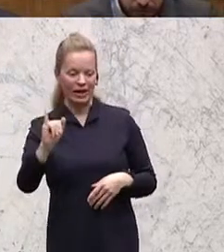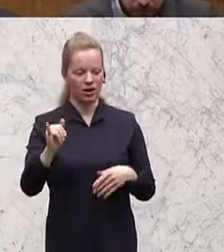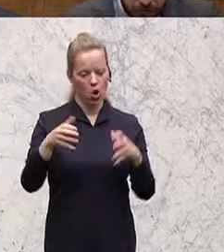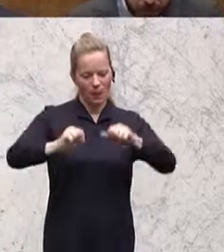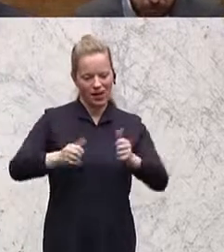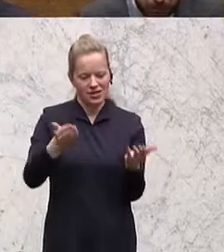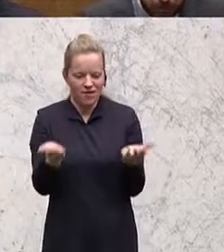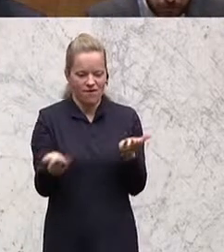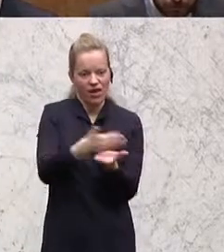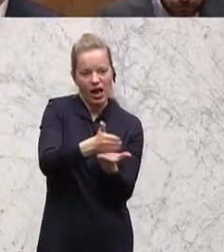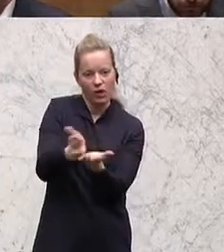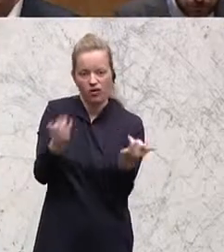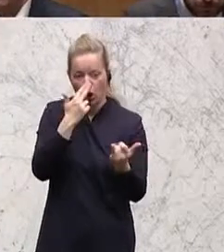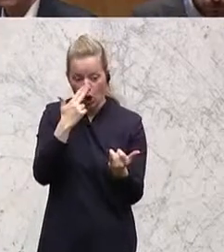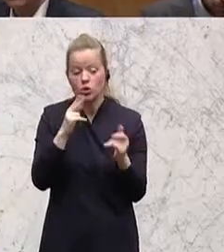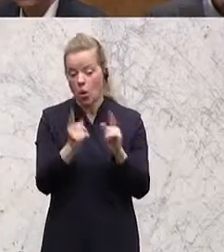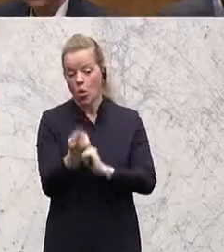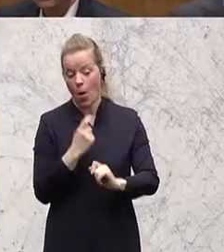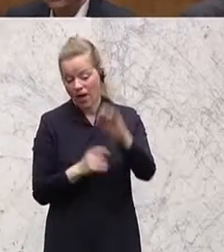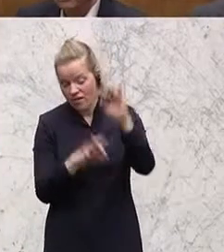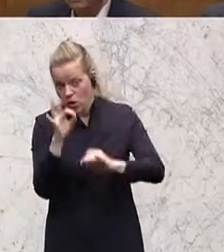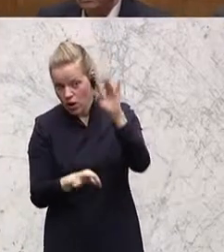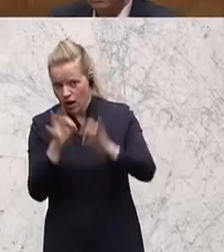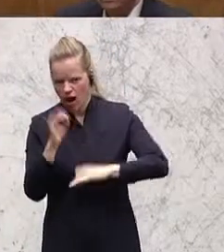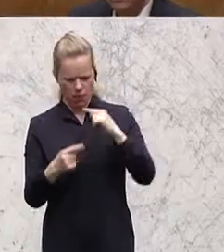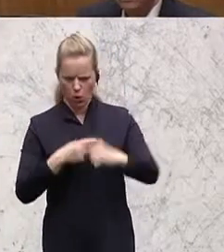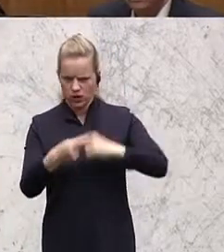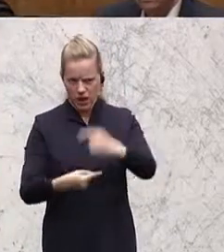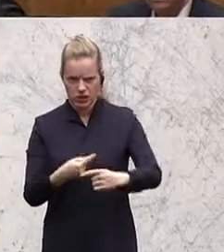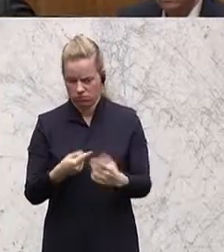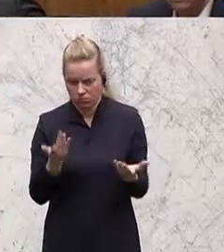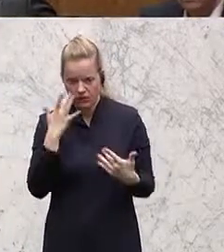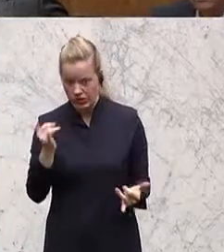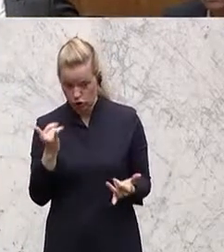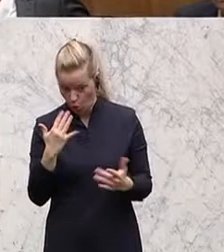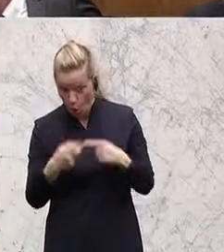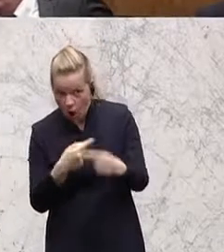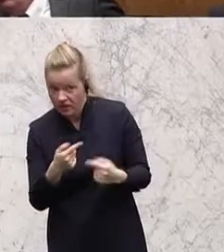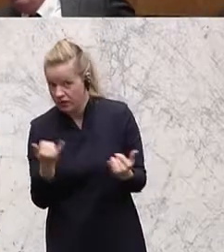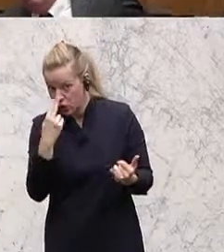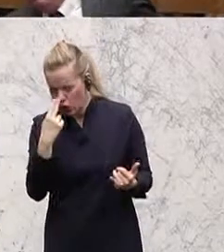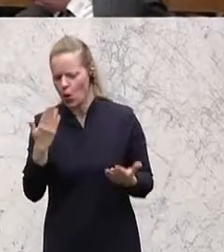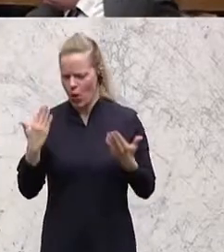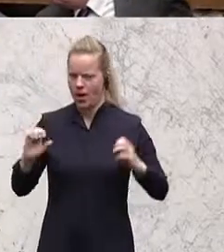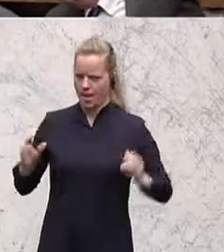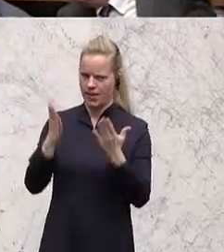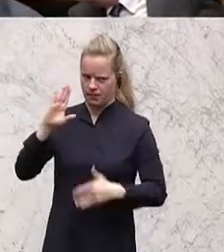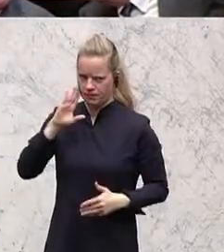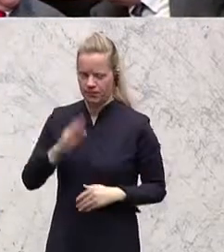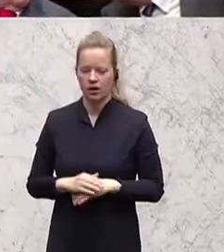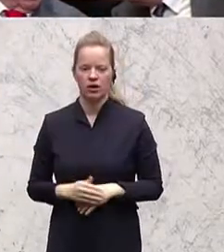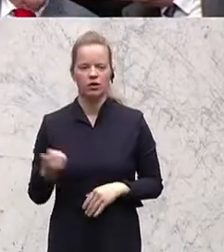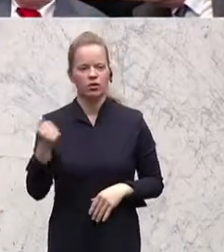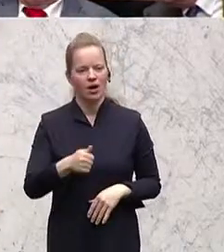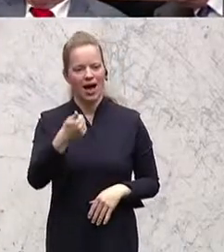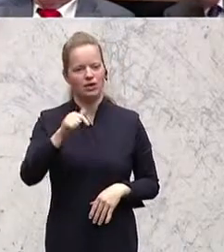noch nicht, wo dieser Prozess steht. Wäre auch gut, wenn wir vielleicht heute die Gelegenheit für ein Update nutzen. Die zusätzlichen 1,3 Milliarden für die nächsten